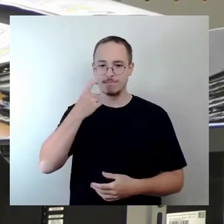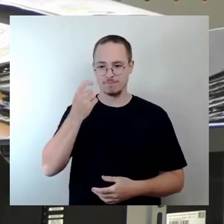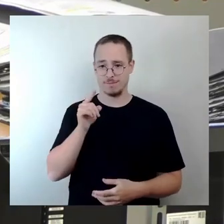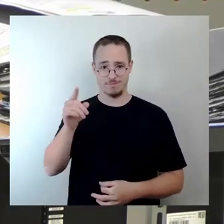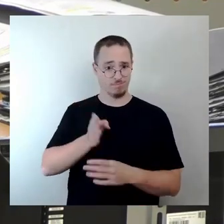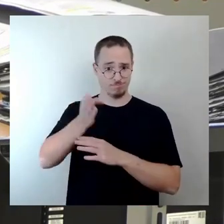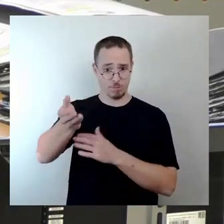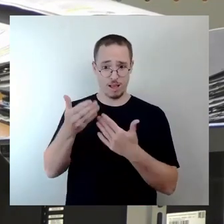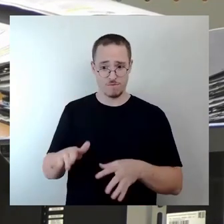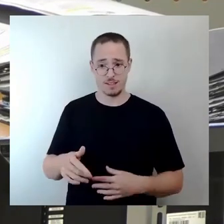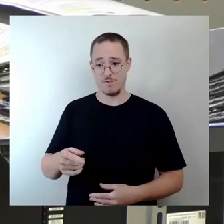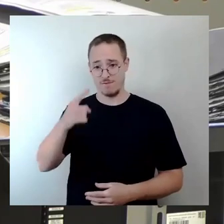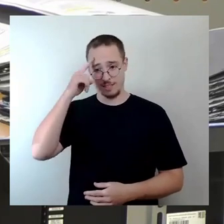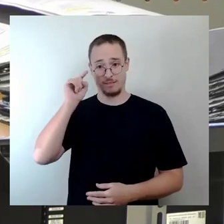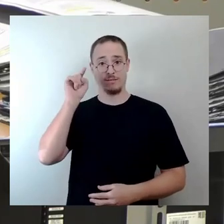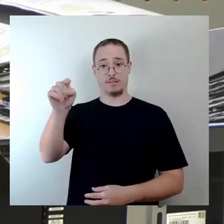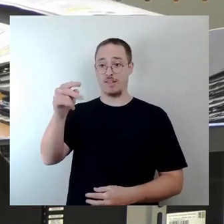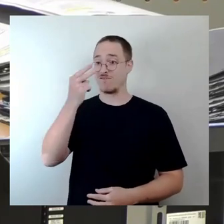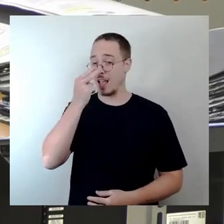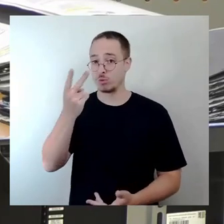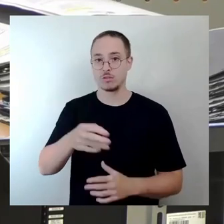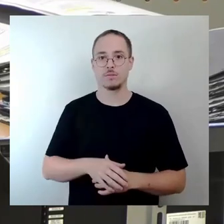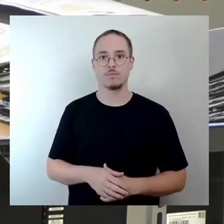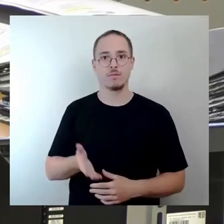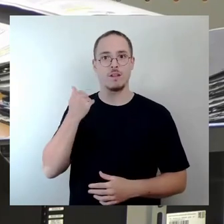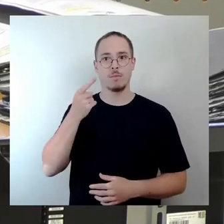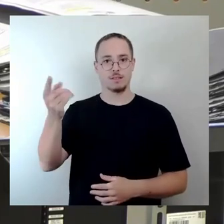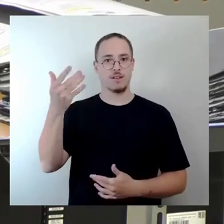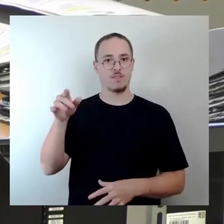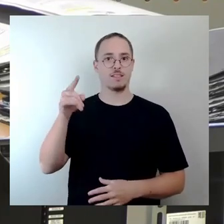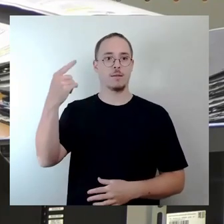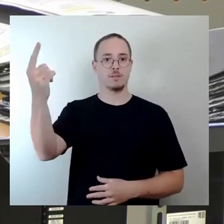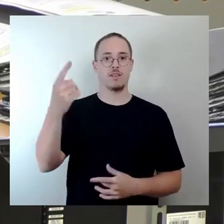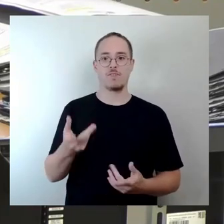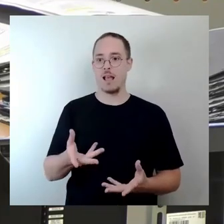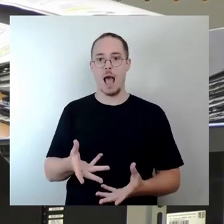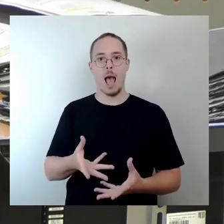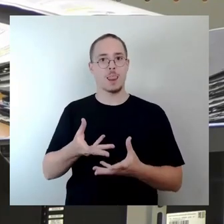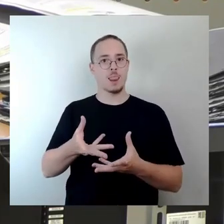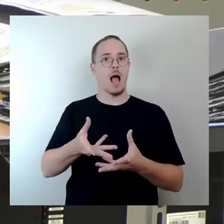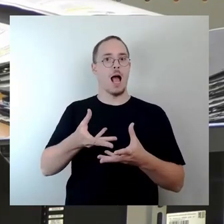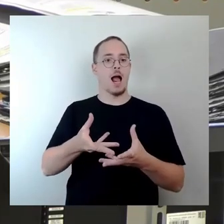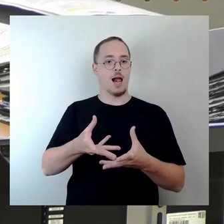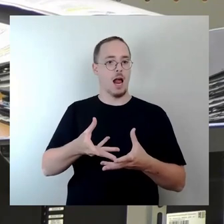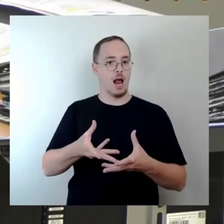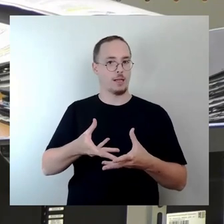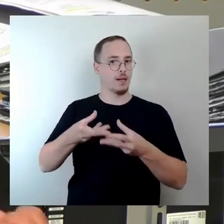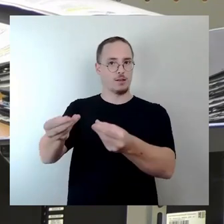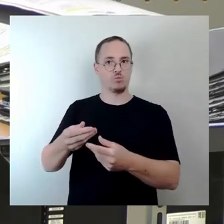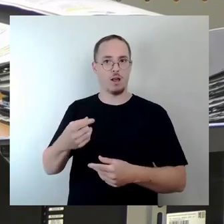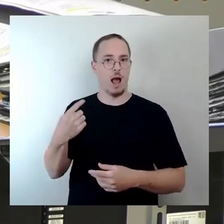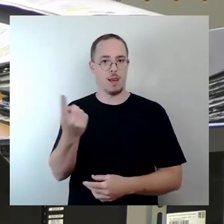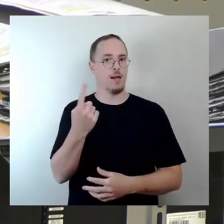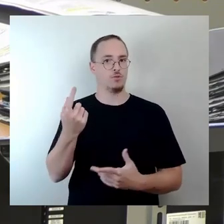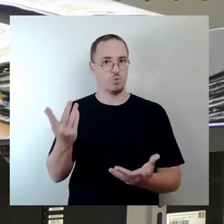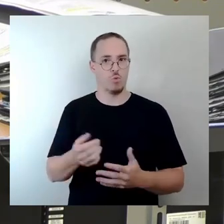Fraktionen eingeladen. Ich habe ihn mal gefragt, wie war denn der Rücklauf? Spärlich. Aus Ihrer Fraktion war, glaube ich, niemand dort gewesen. Und was ich überhaupt